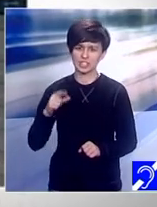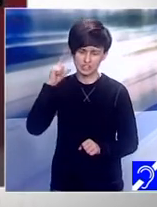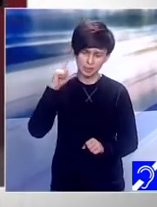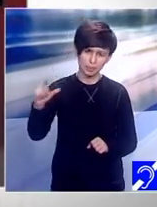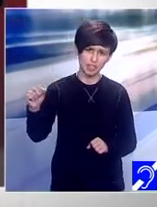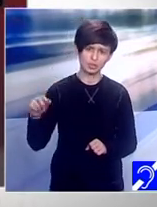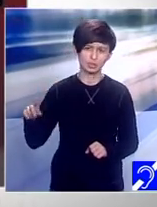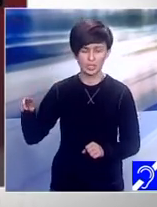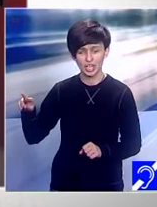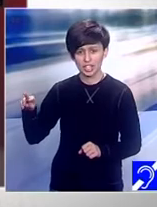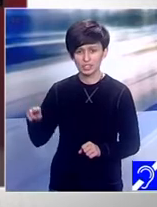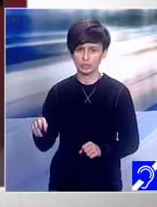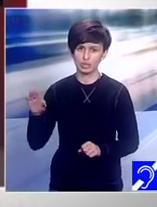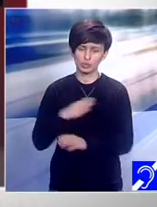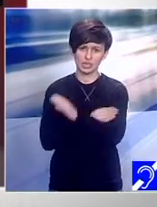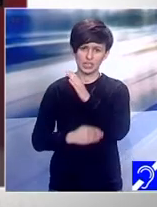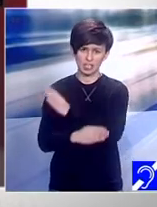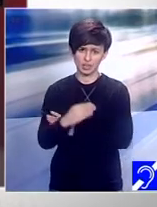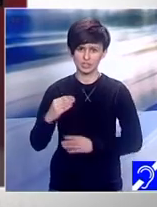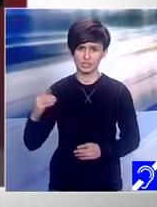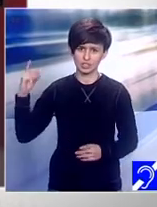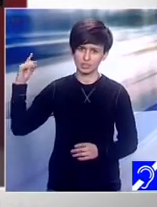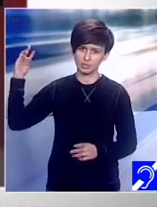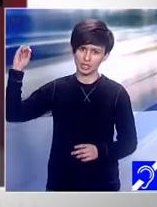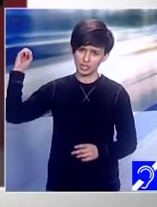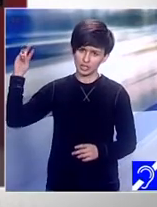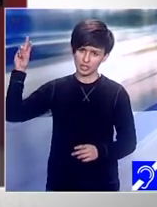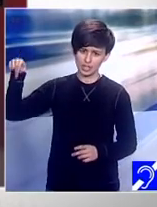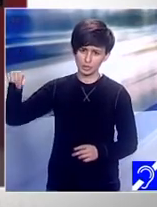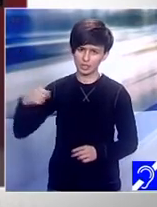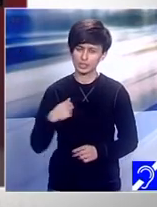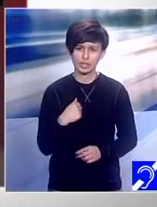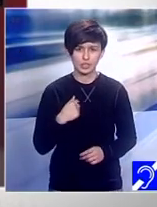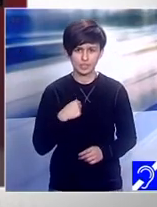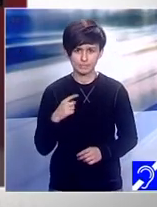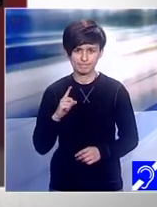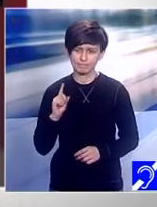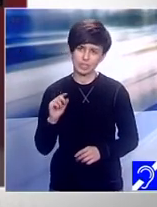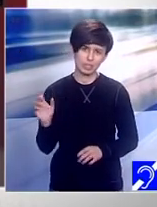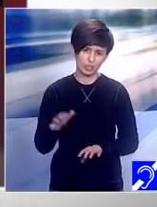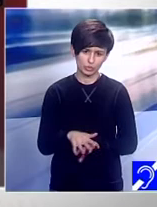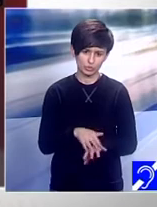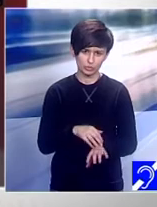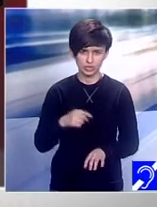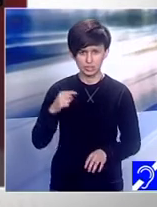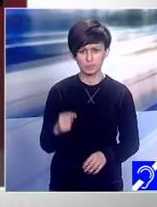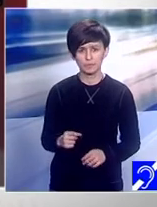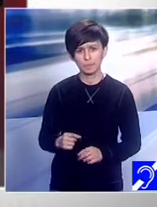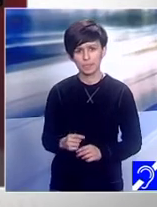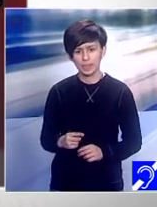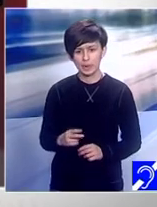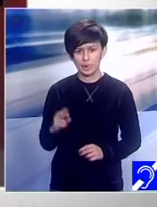care au sindrom down. Nu. Am călătorit cu trenul, cu autobuzul, cu autocarul. Prin toată țară. Am fost și la Arad cu